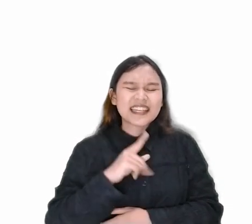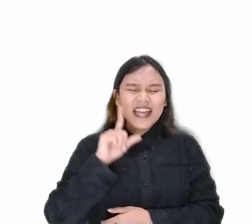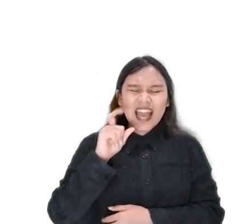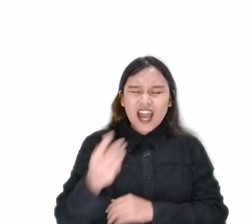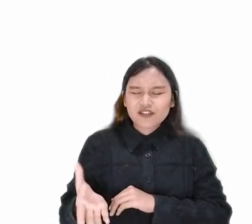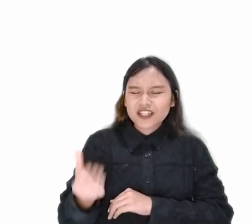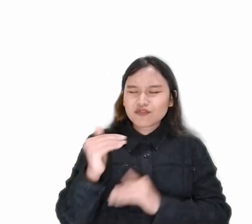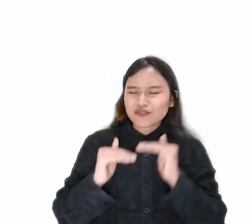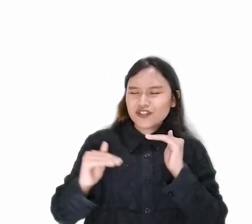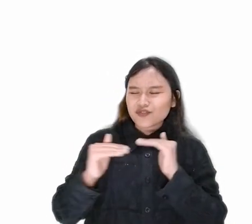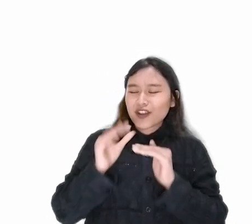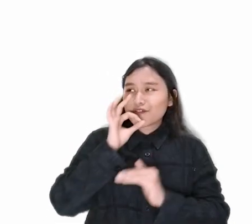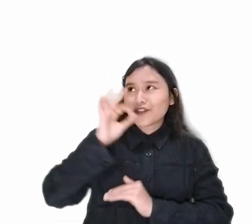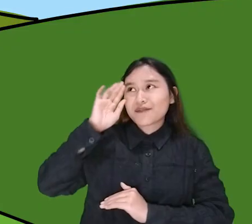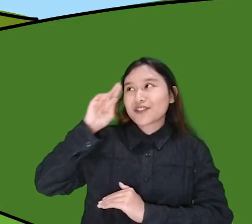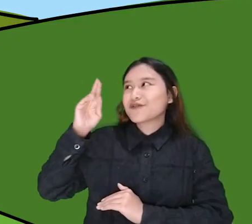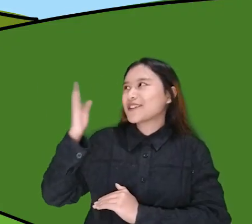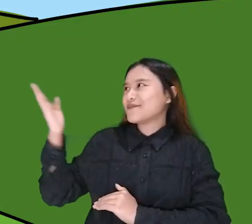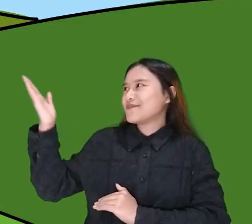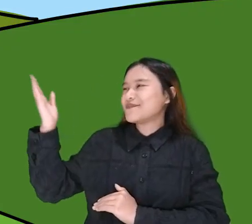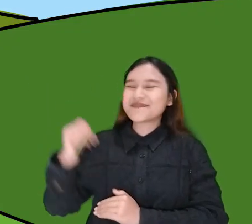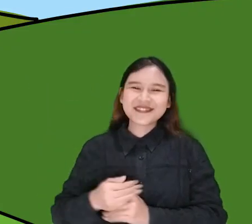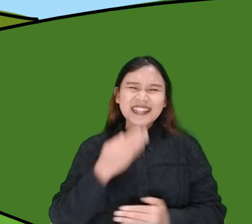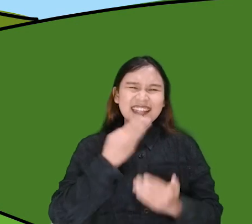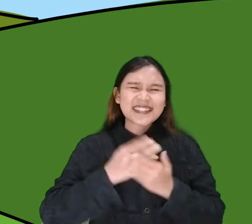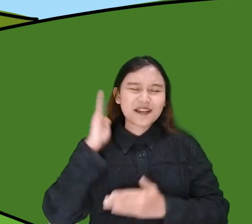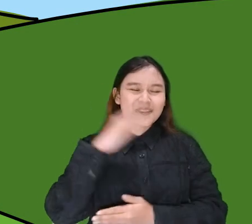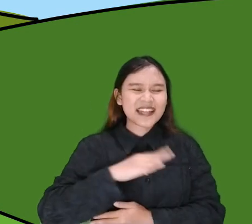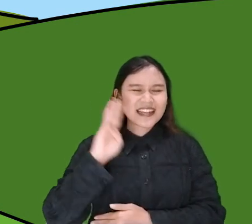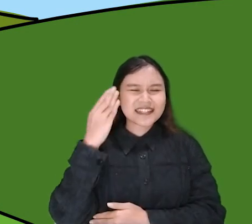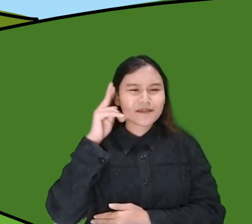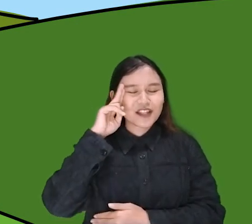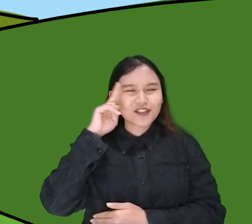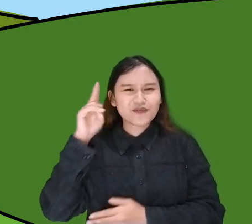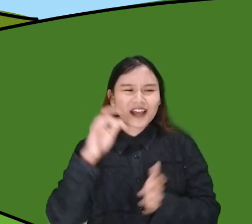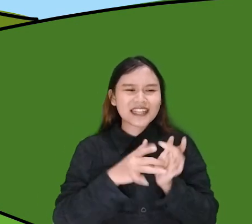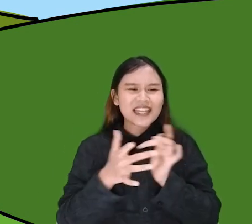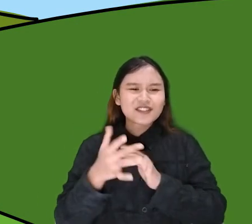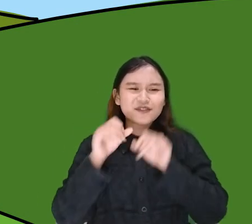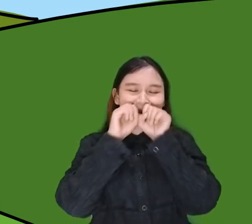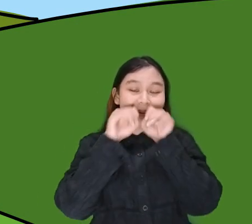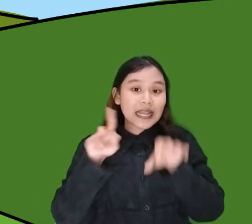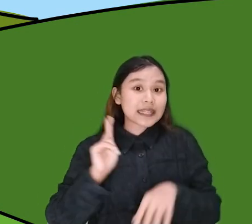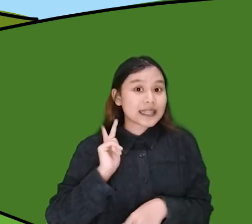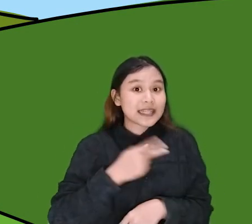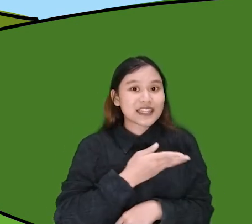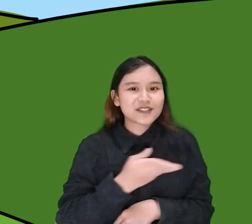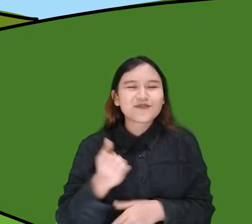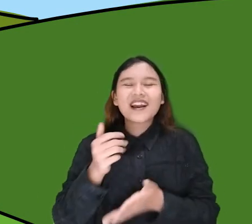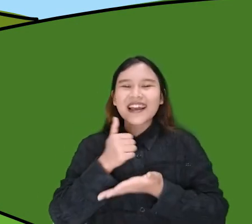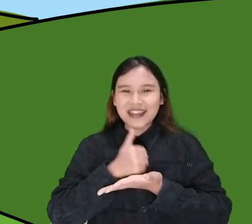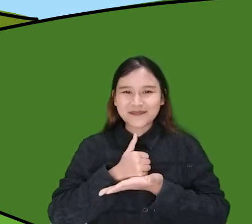dengan firmannya Selamat hari sabat dan Tuhan Yesus memberkati kita semua Amin